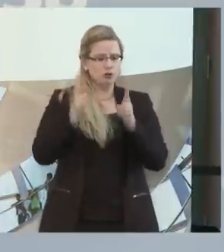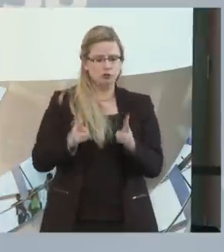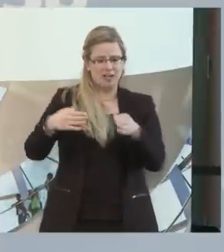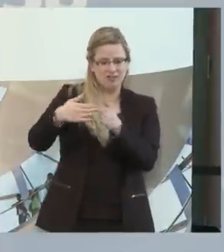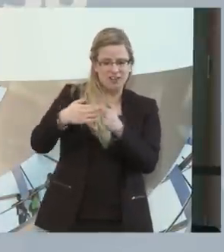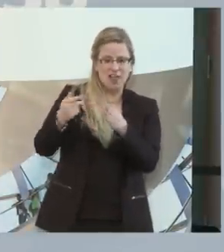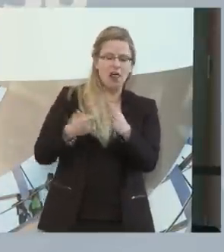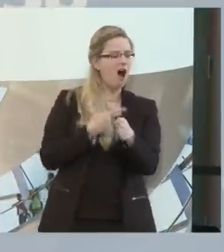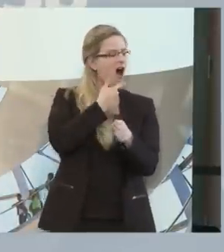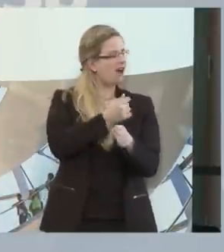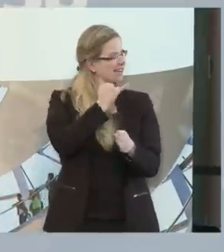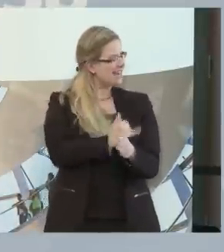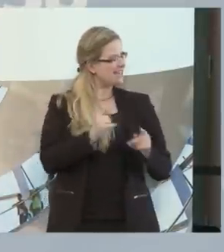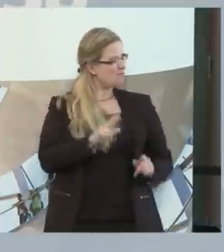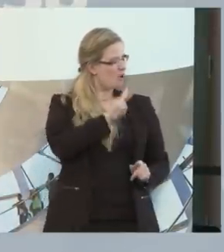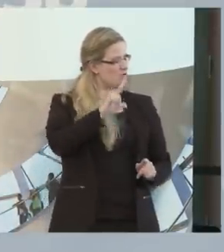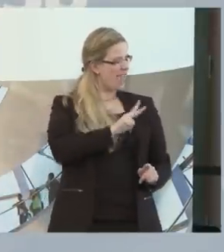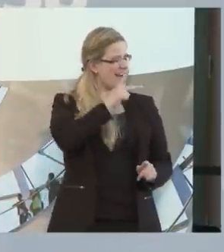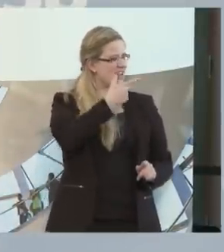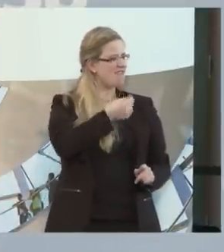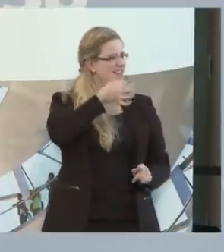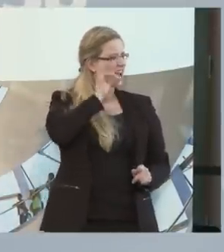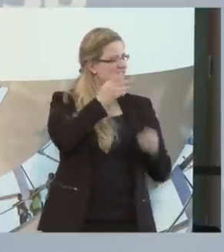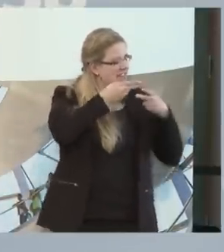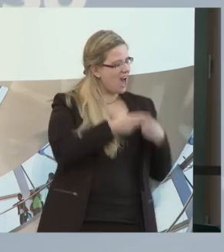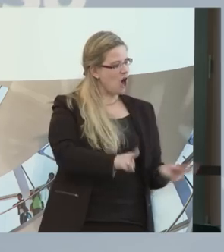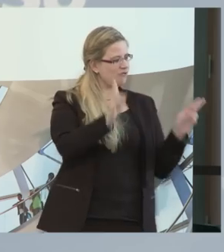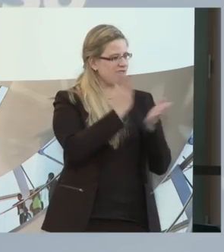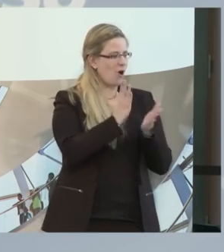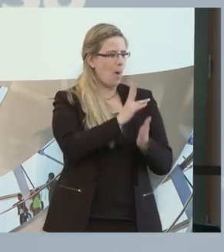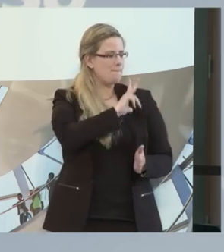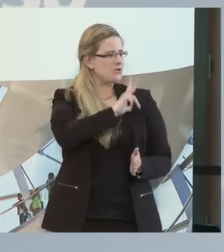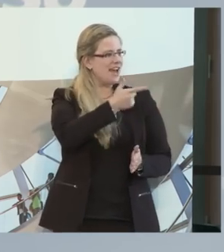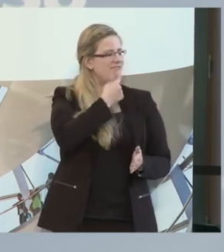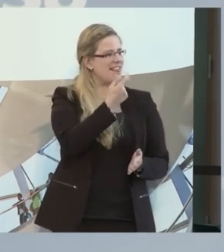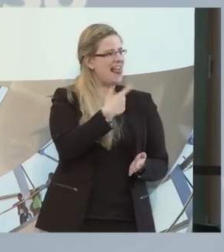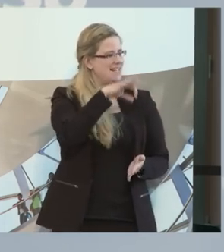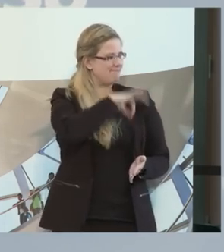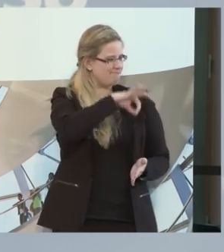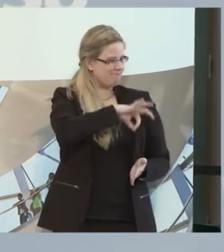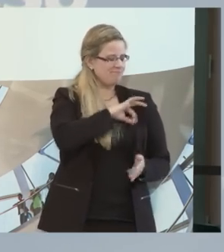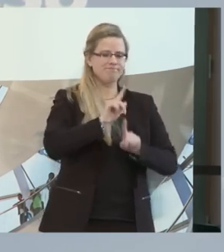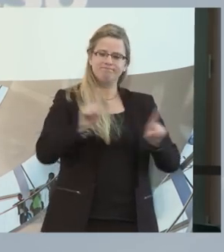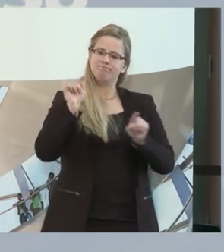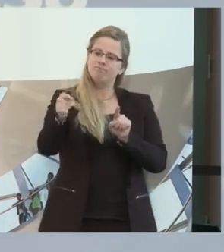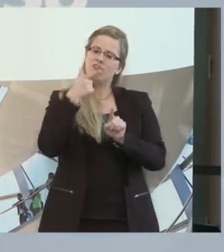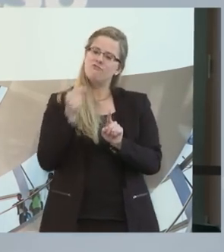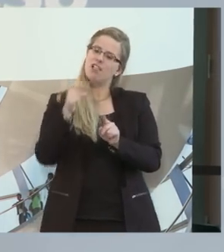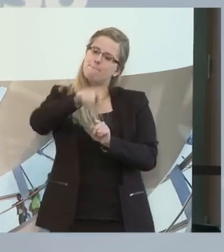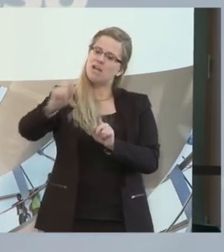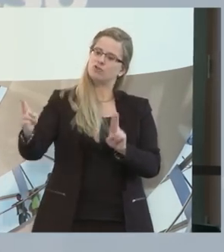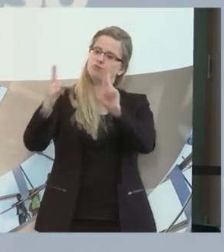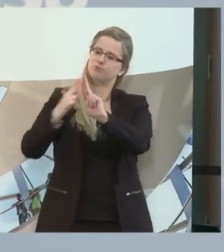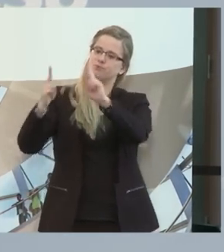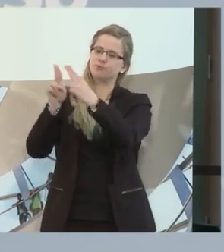Café baut, weil es gerade in ist und weil man was verdienen kann, sondern weil man hier einfach einen Punkt setzen will der Begegnung. Jetzt kommen wir